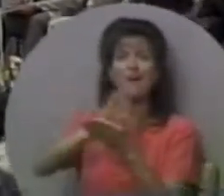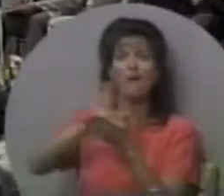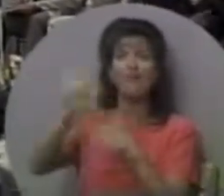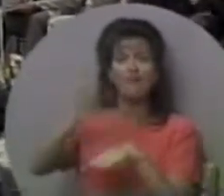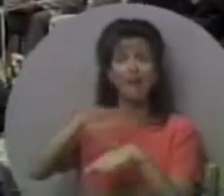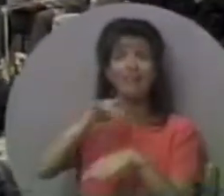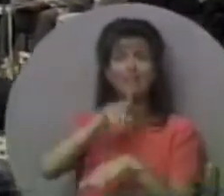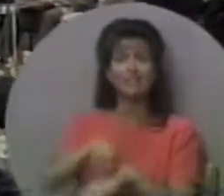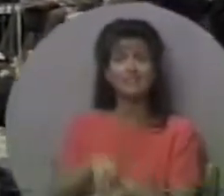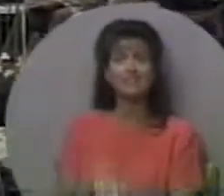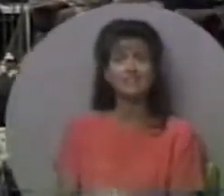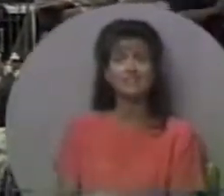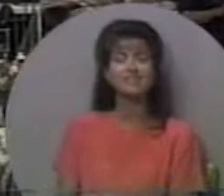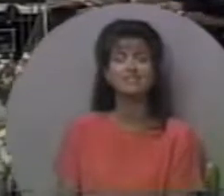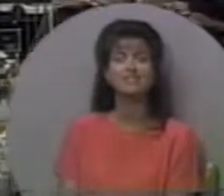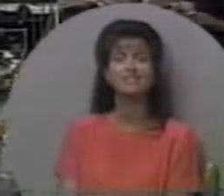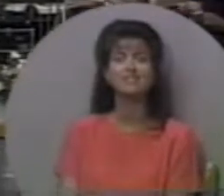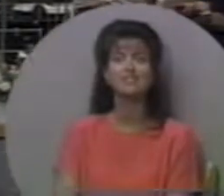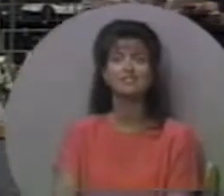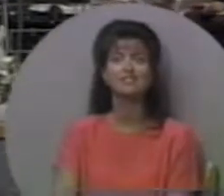високий небесний святий поклик.